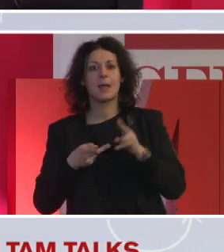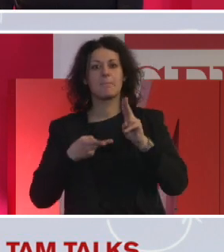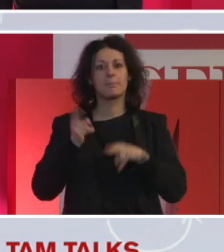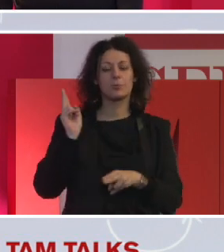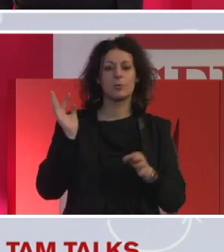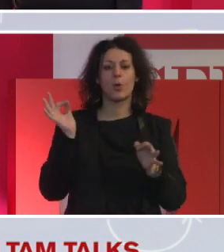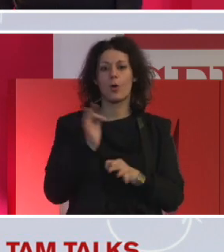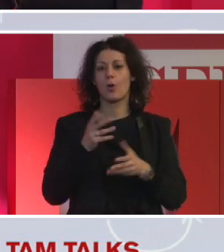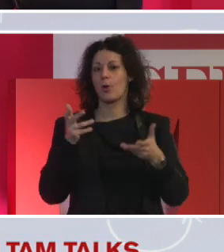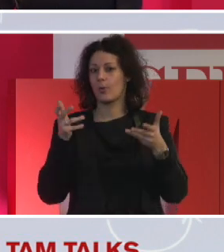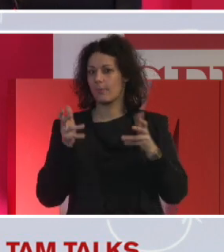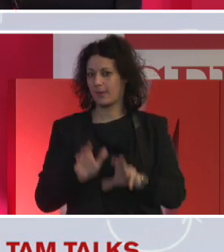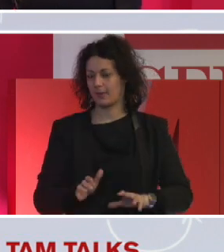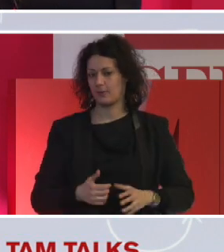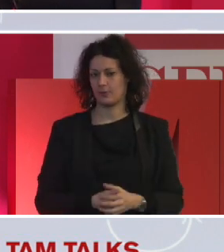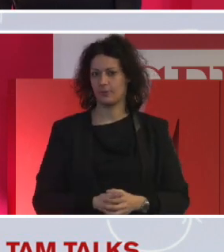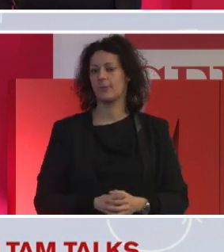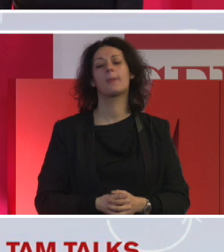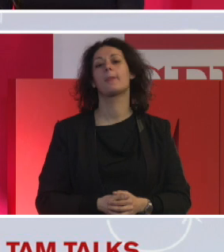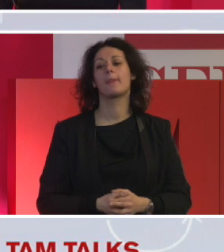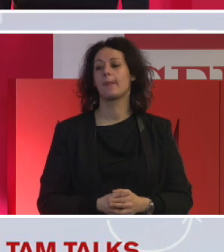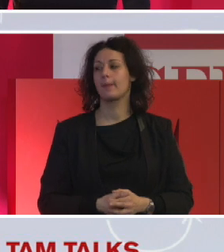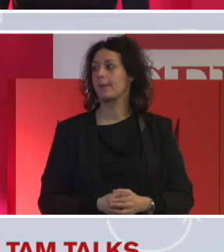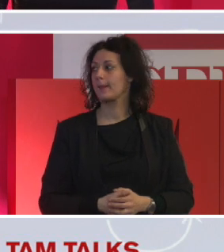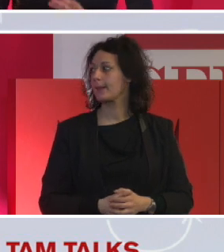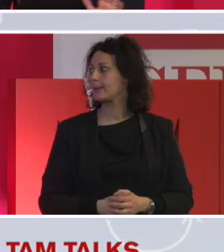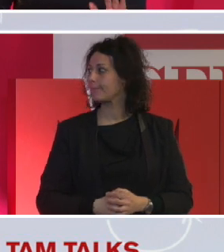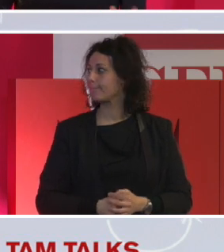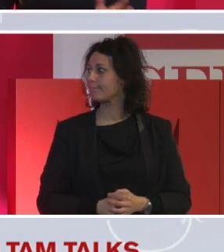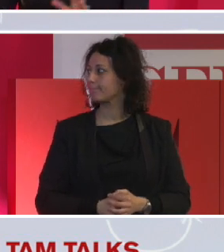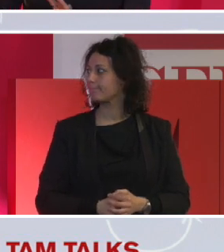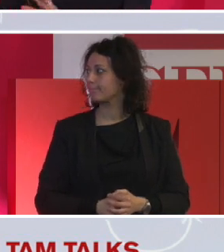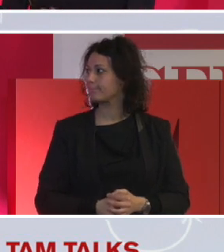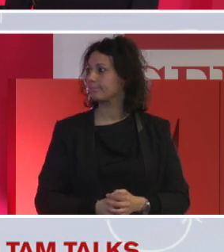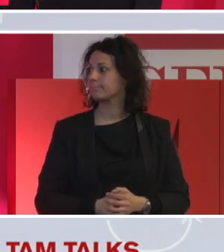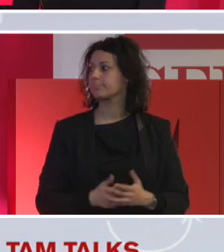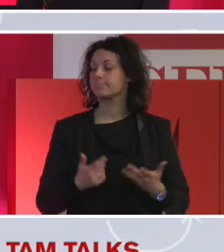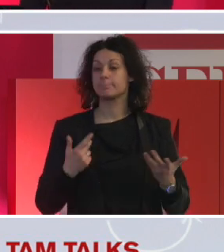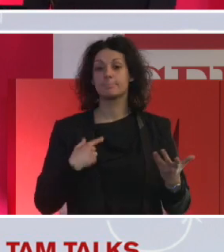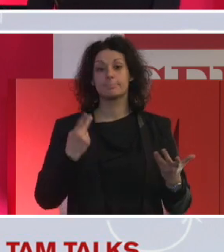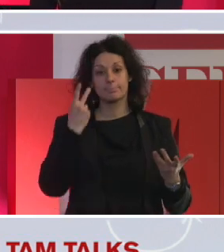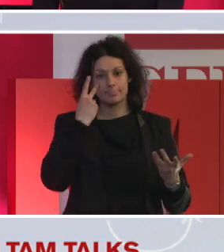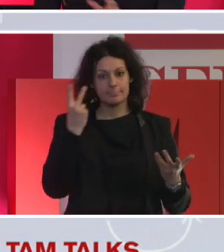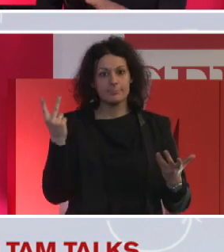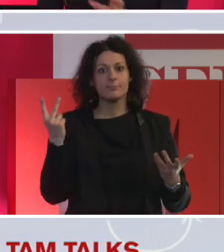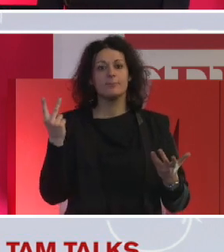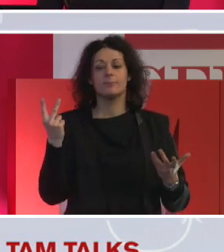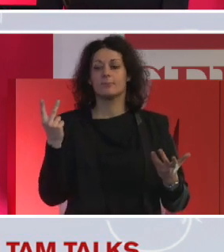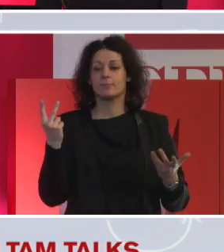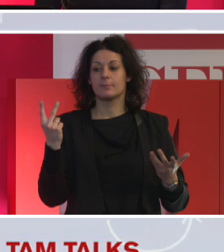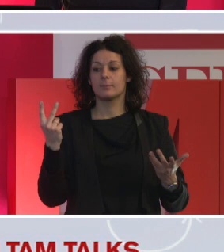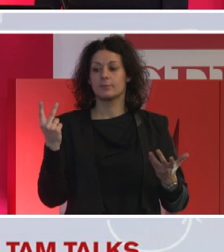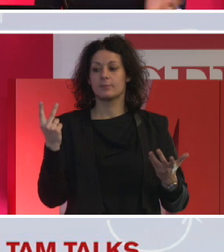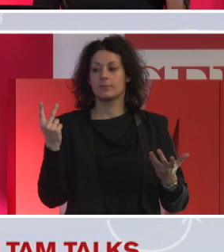importante avere un gruppo diverse, di employees, e ahimè, vediamo altri paesi, non tanto il Central